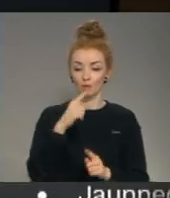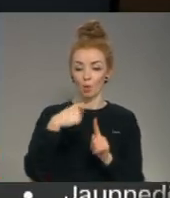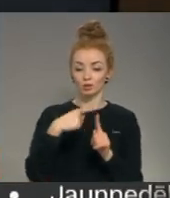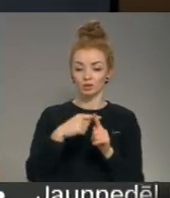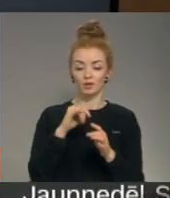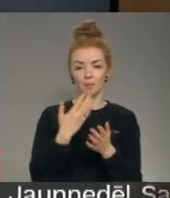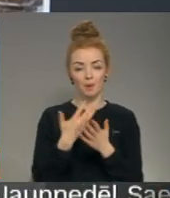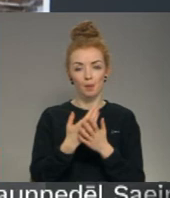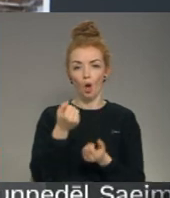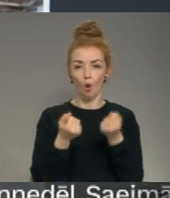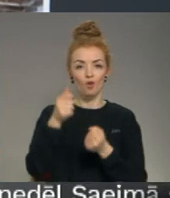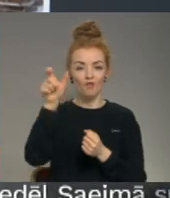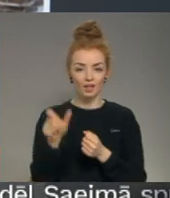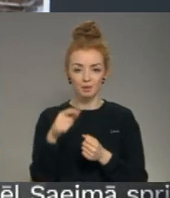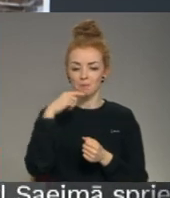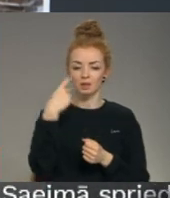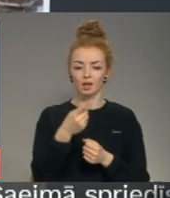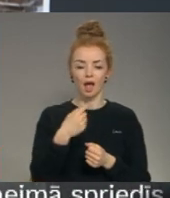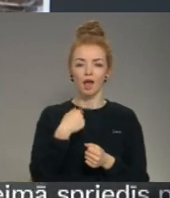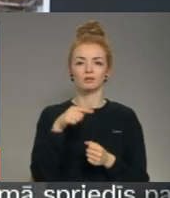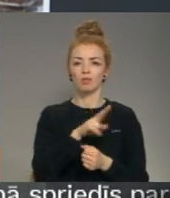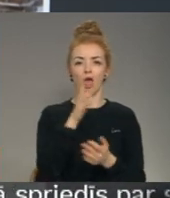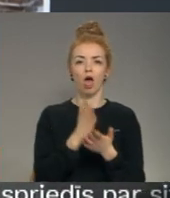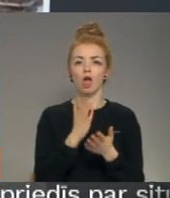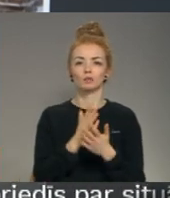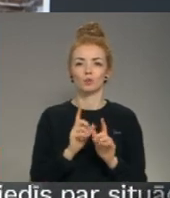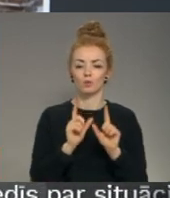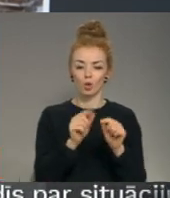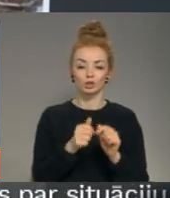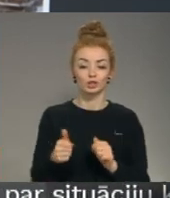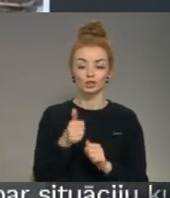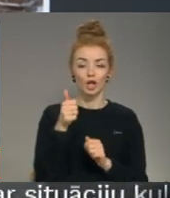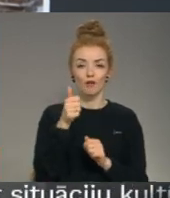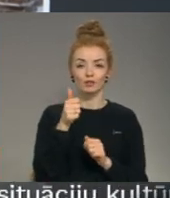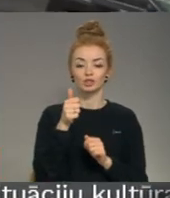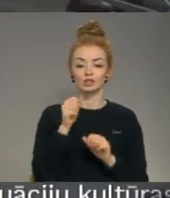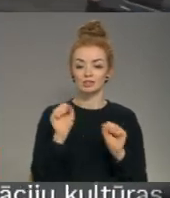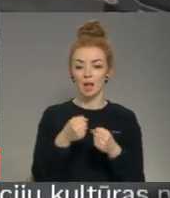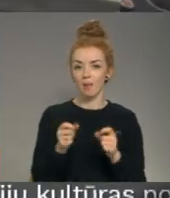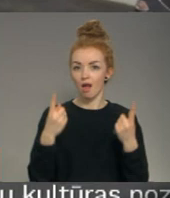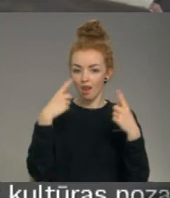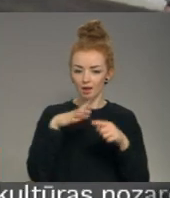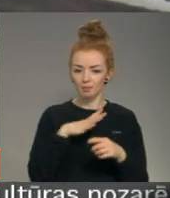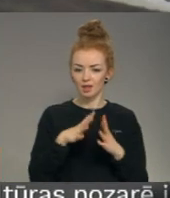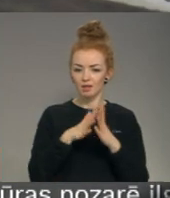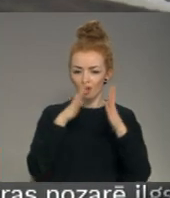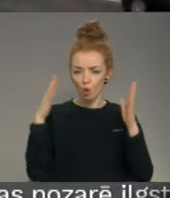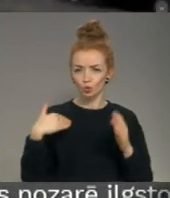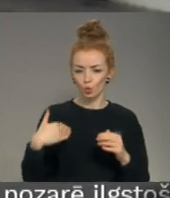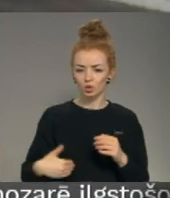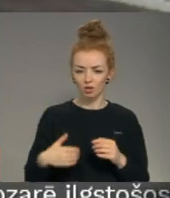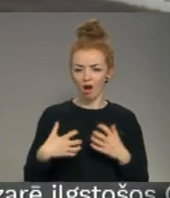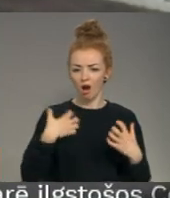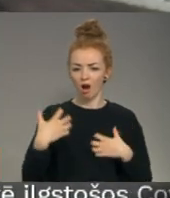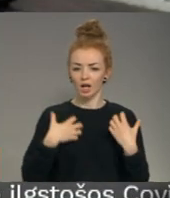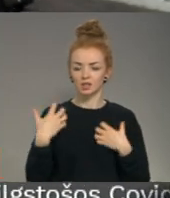kāds no auto vadītājiem pasaka, ka es te neesmu braucis. Ir cēvišķi, tas bija ziemslaikā, kad mums bija daudz kuldīga agresīva